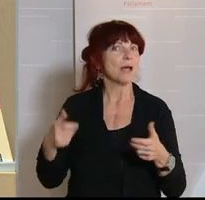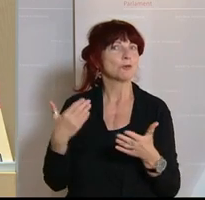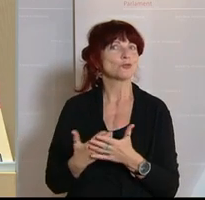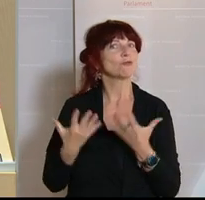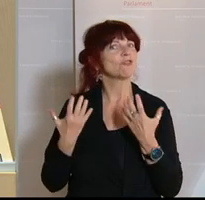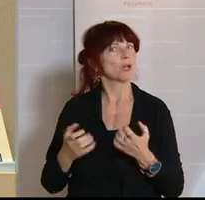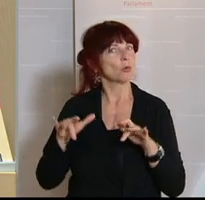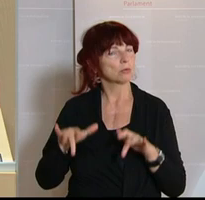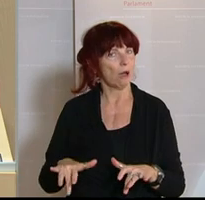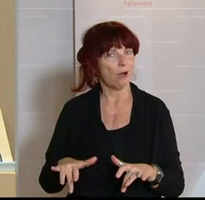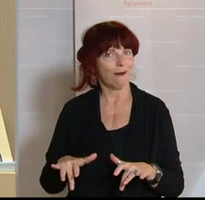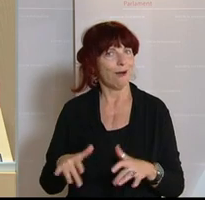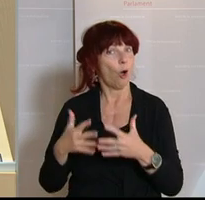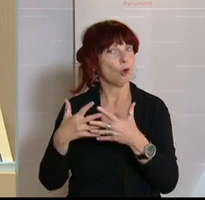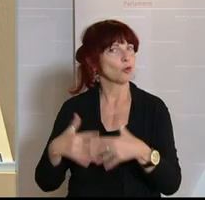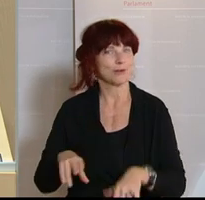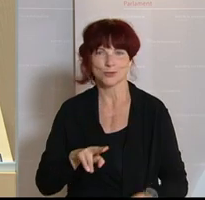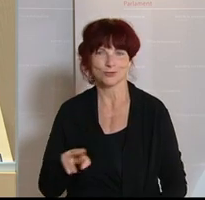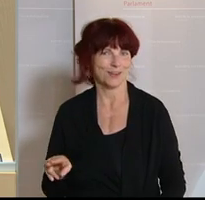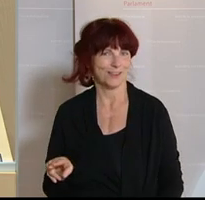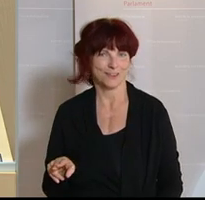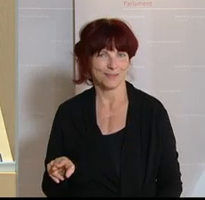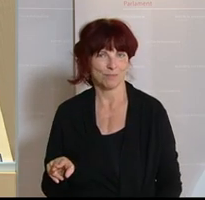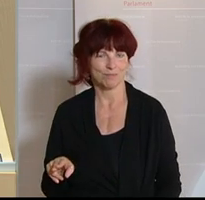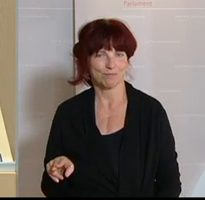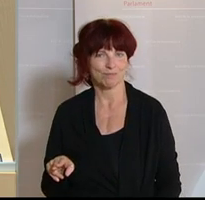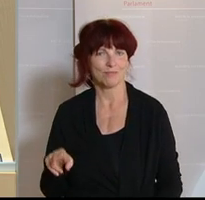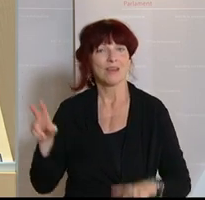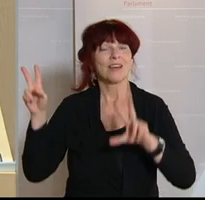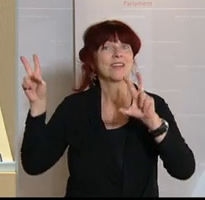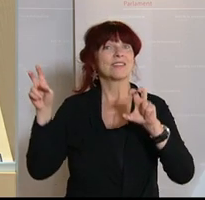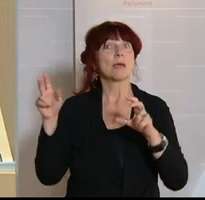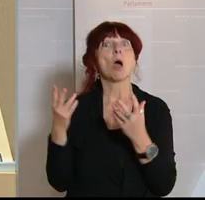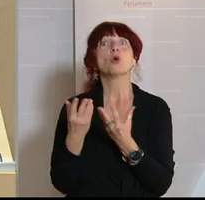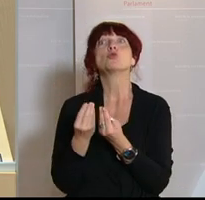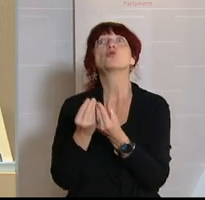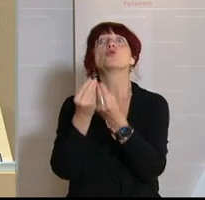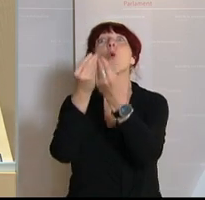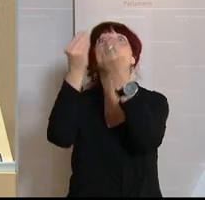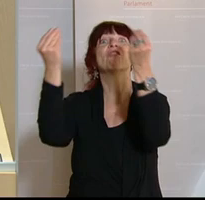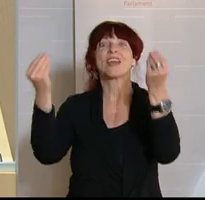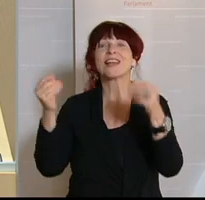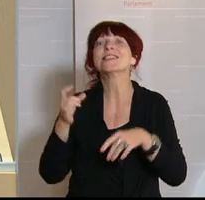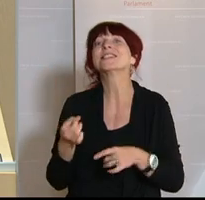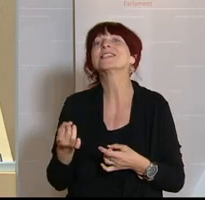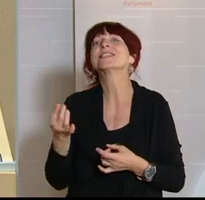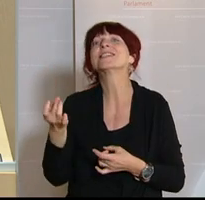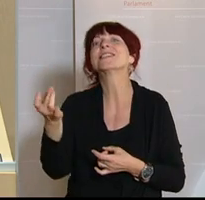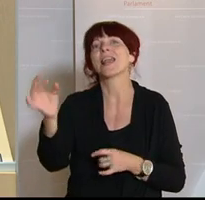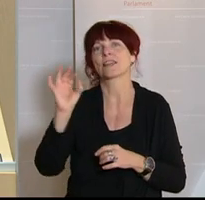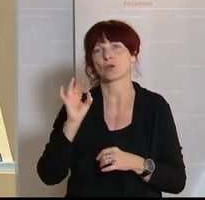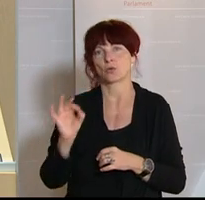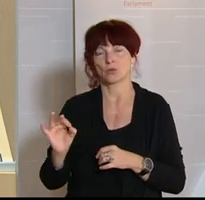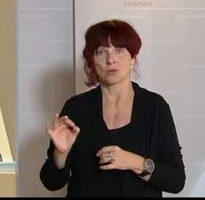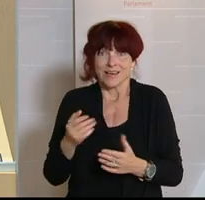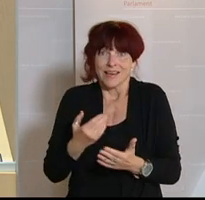Motto, Übermut tut selten gut, hoffe ich, dass wir aufgrund der